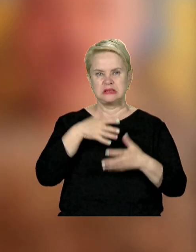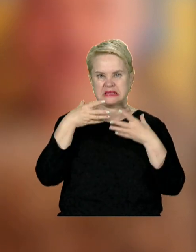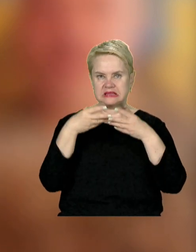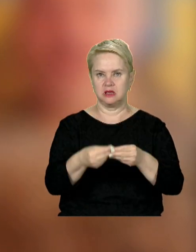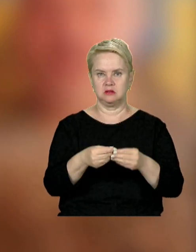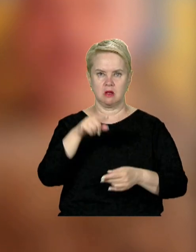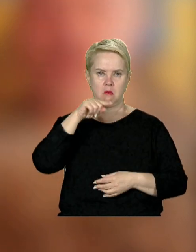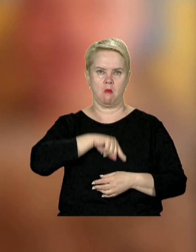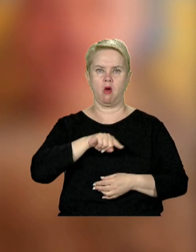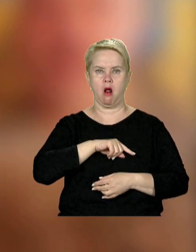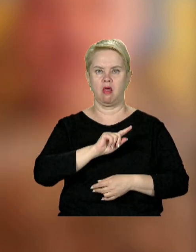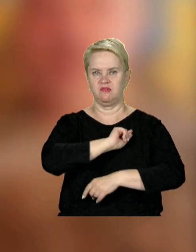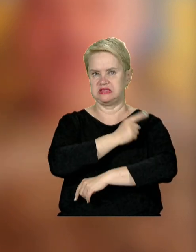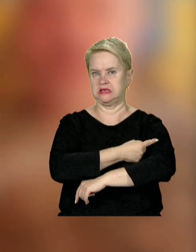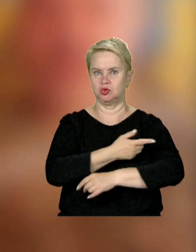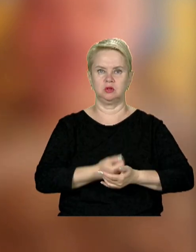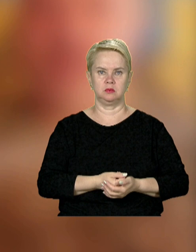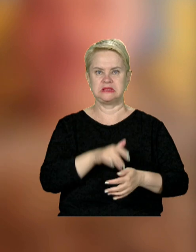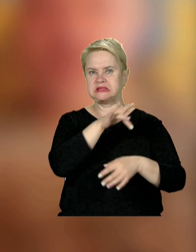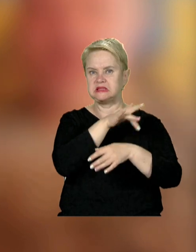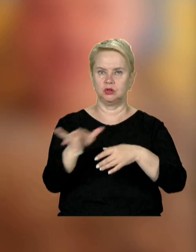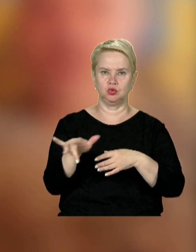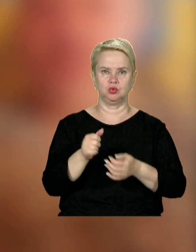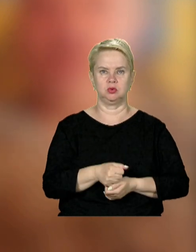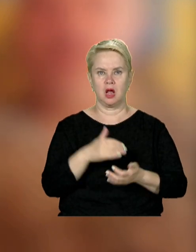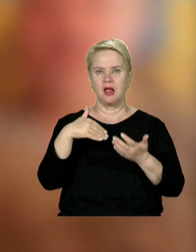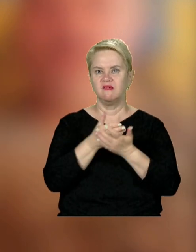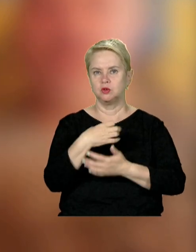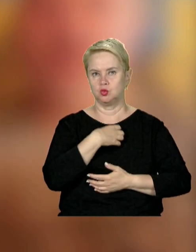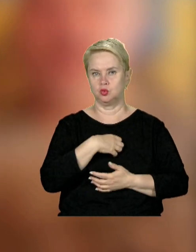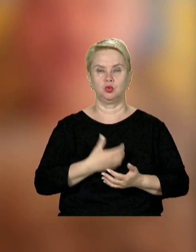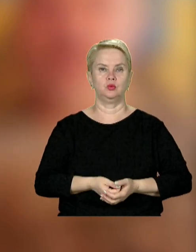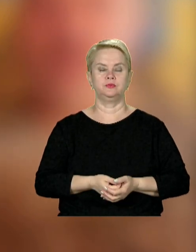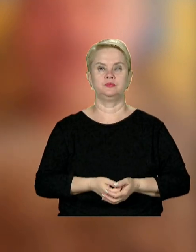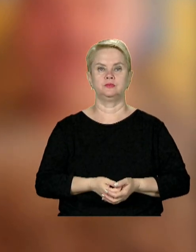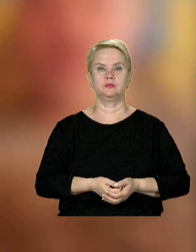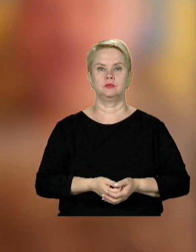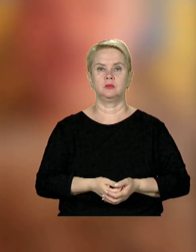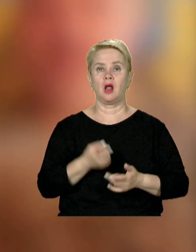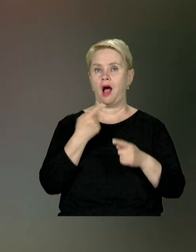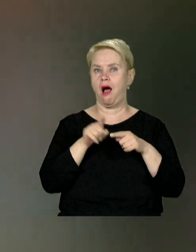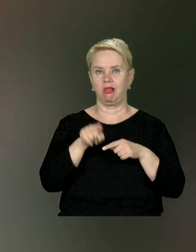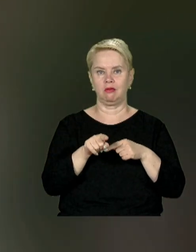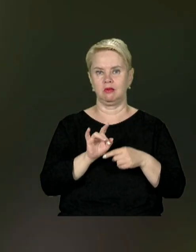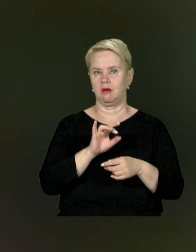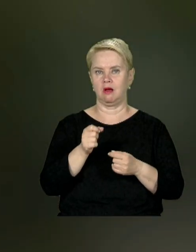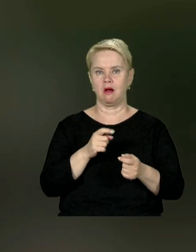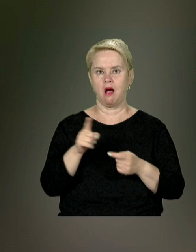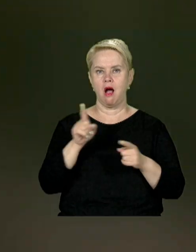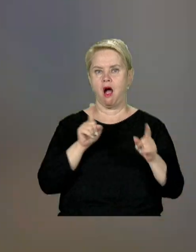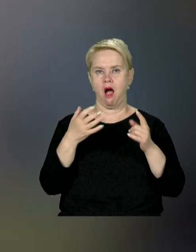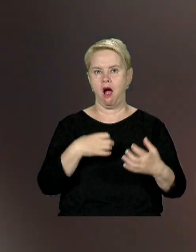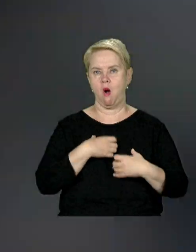морально, фізично, знищуючи інфраструктуру. Але це агонія. На